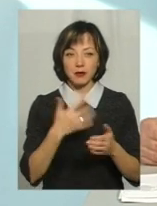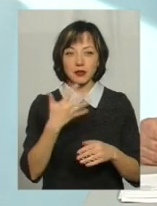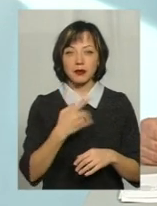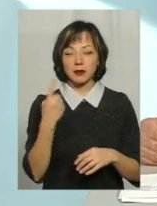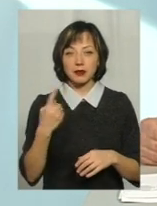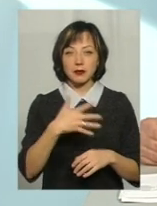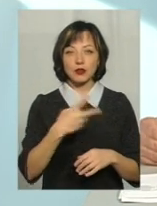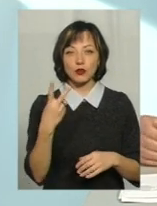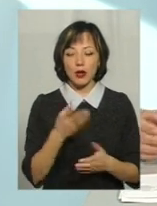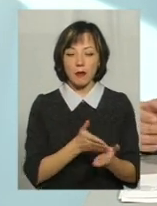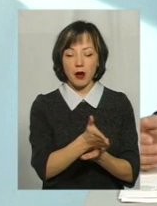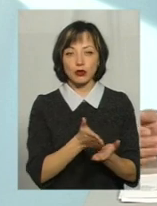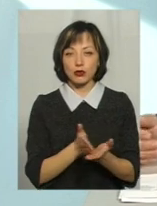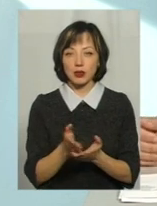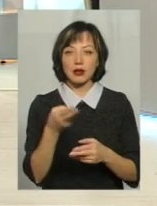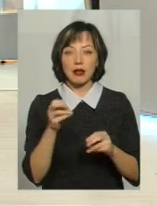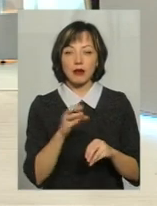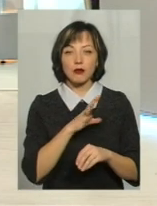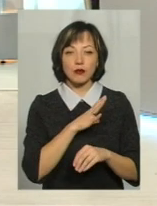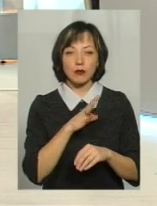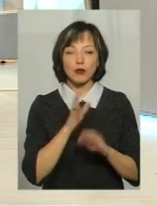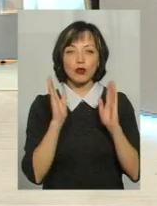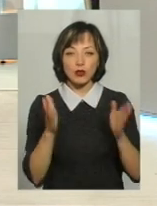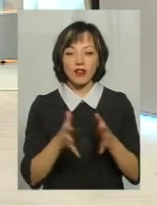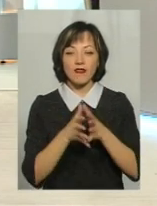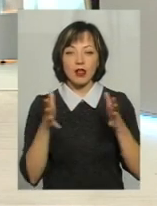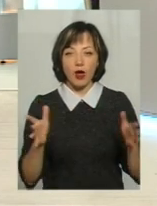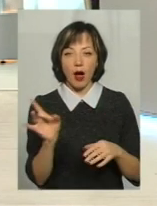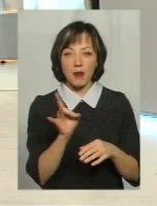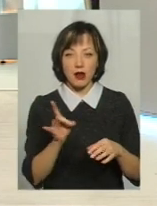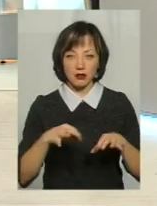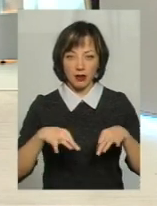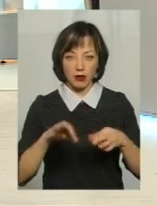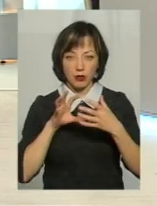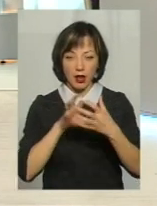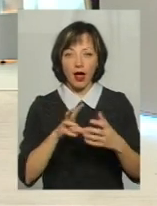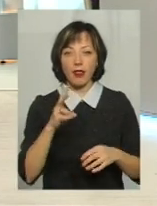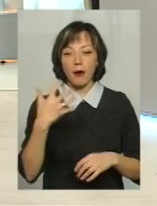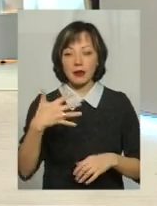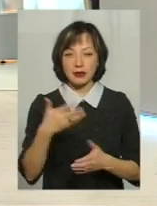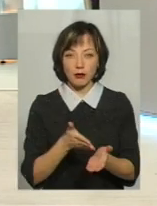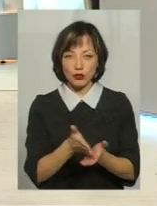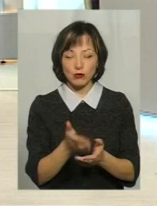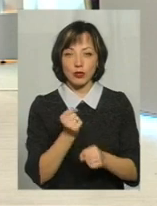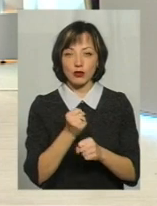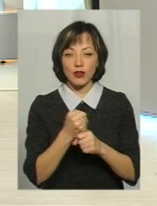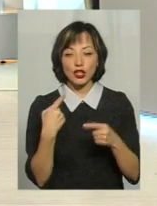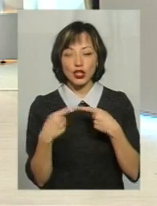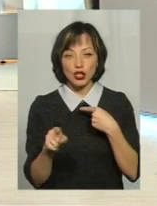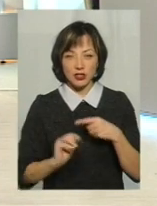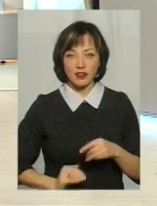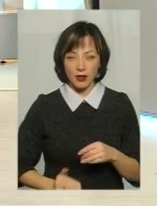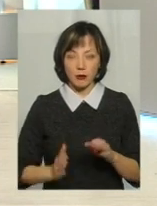-52 маршрут, там, де будуть великі габаритні транспортні засоби. На 50-м маршруті буде працювати вже інший